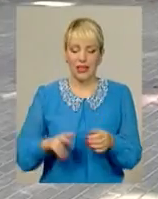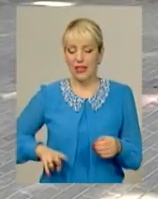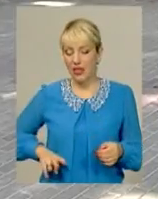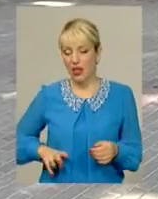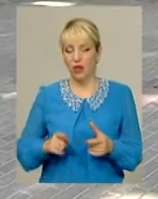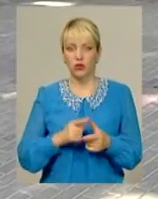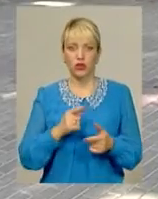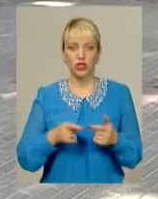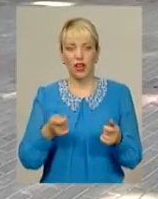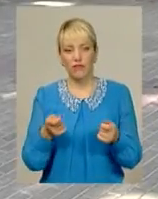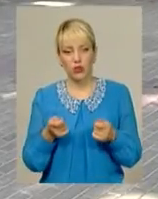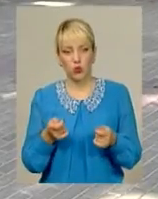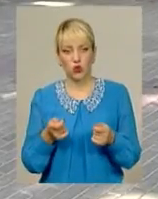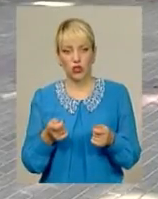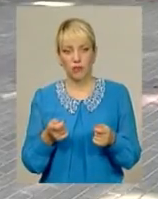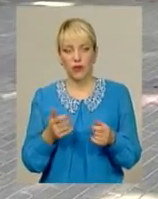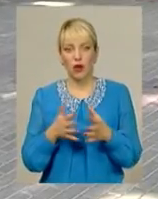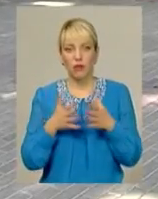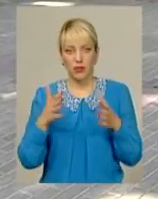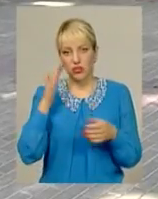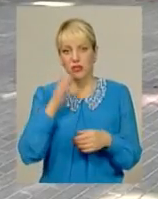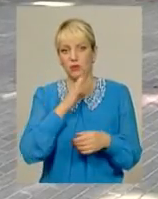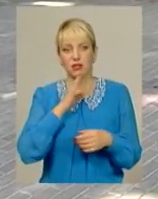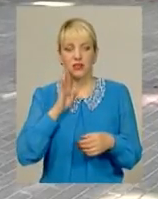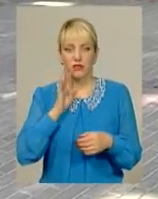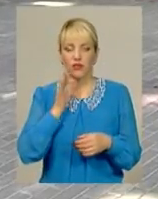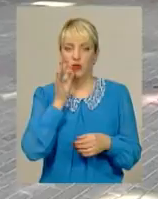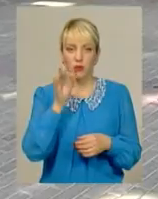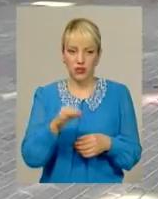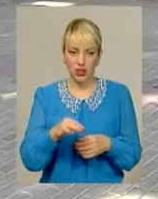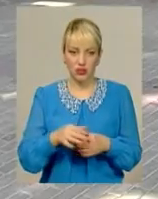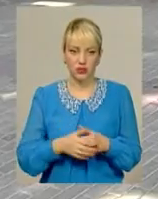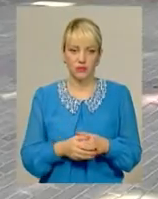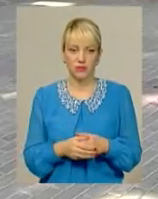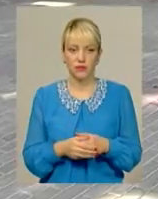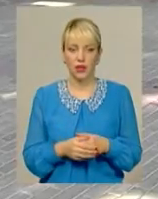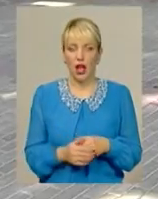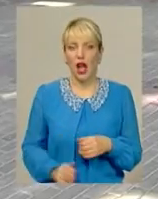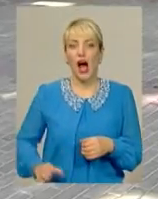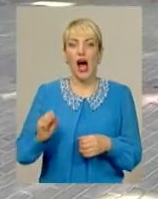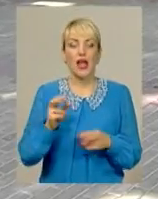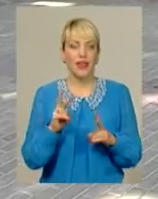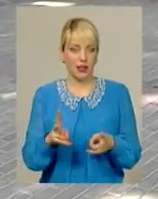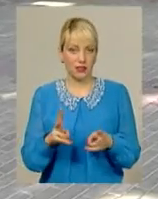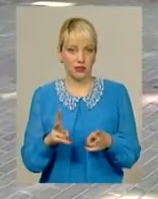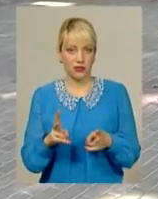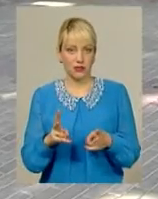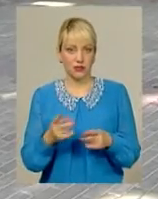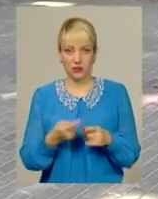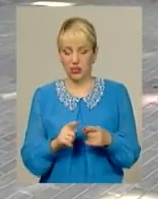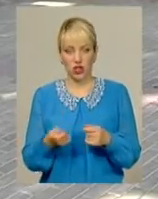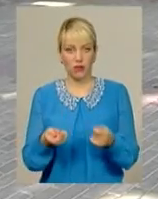завідуючій? То більшість батьків відповідають, наприклад, а як? Це ж